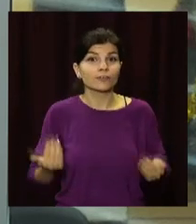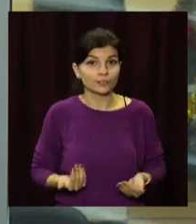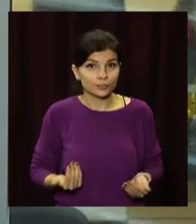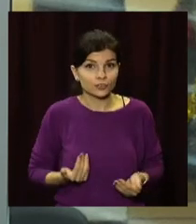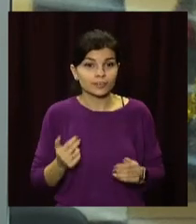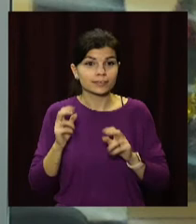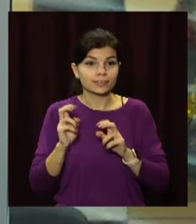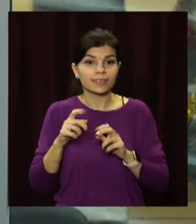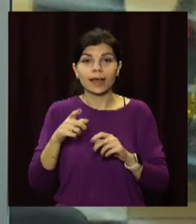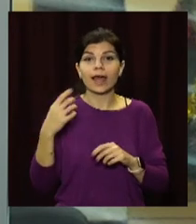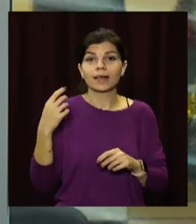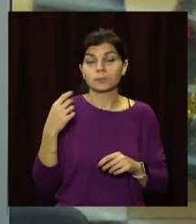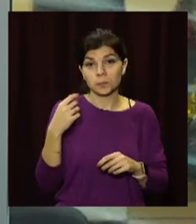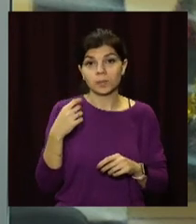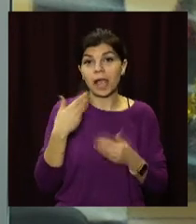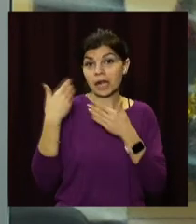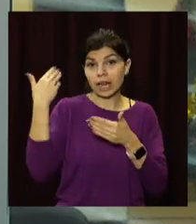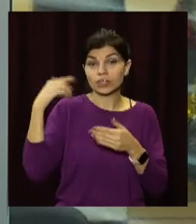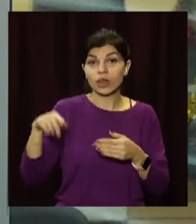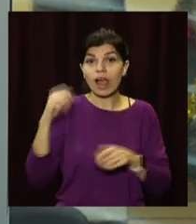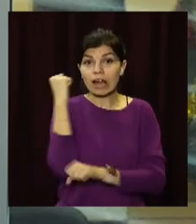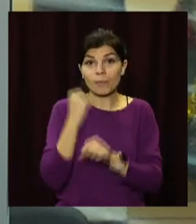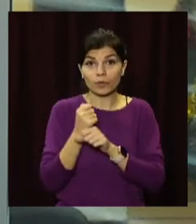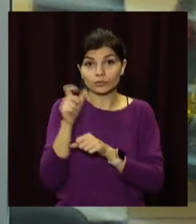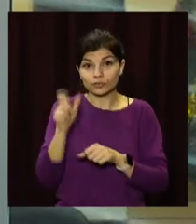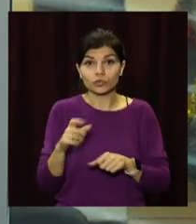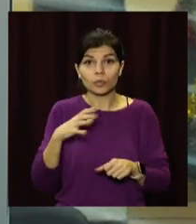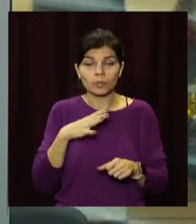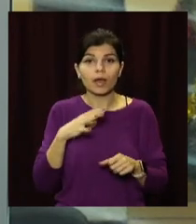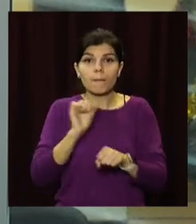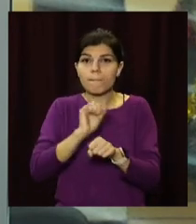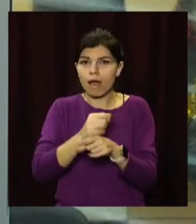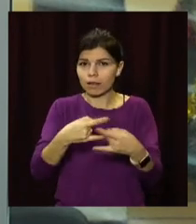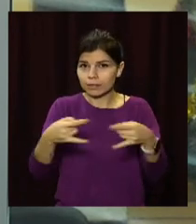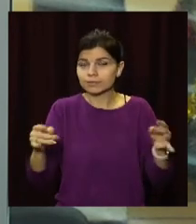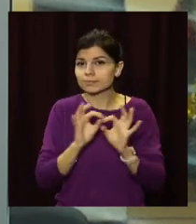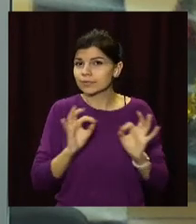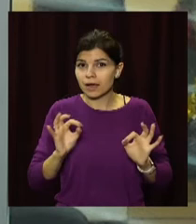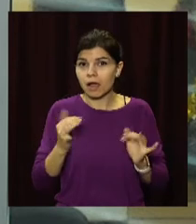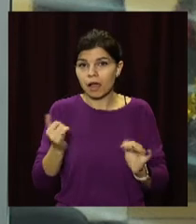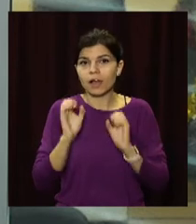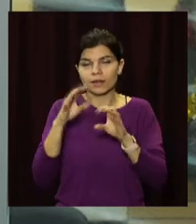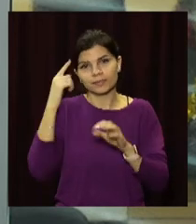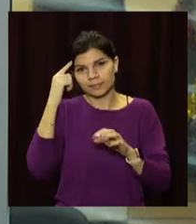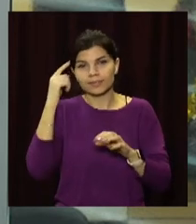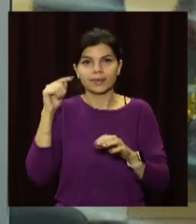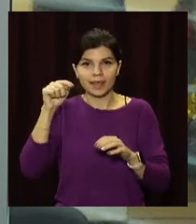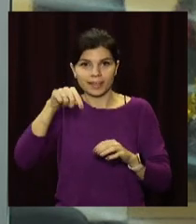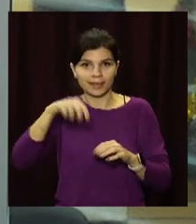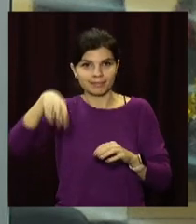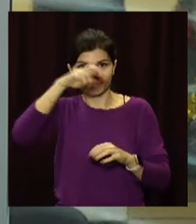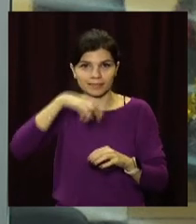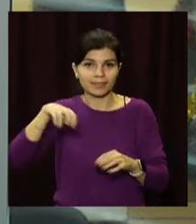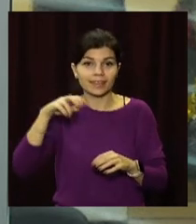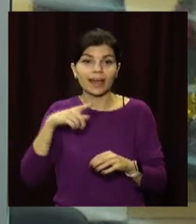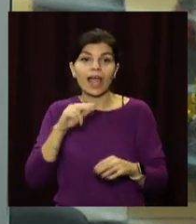керівника компанії. Раніше робочим містем очільника був затишний балкон. Тепер його віддали родому пухнастику. Співробітники фірми не